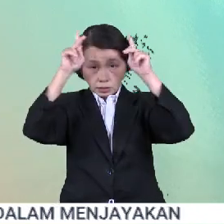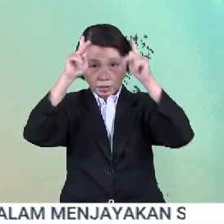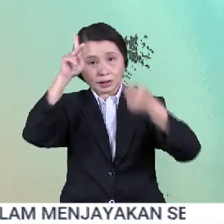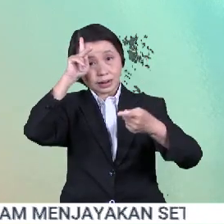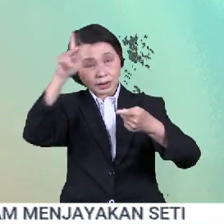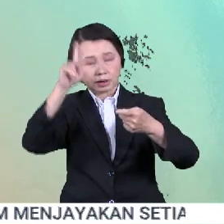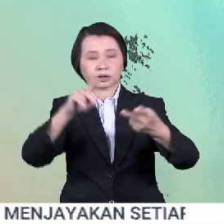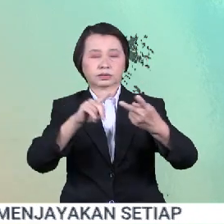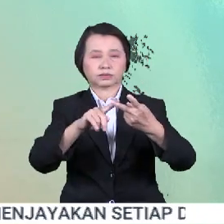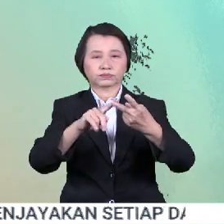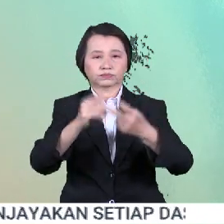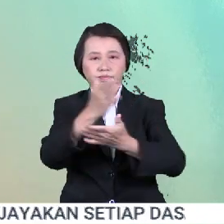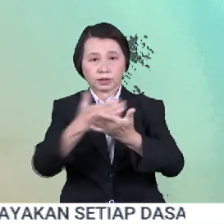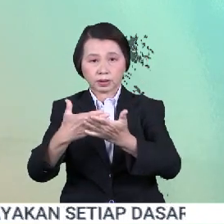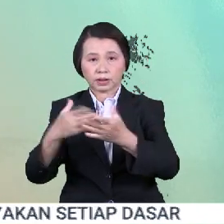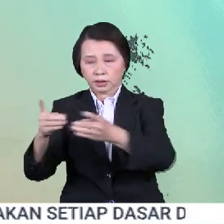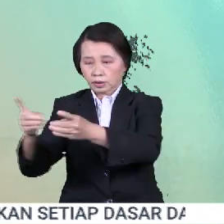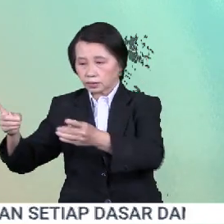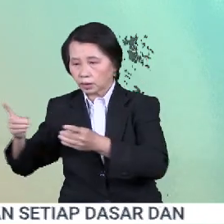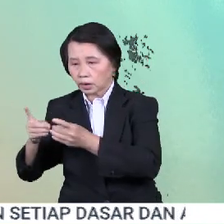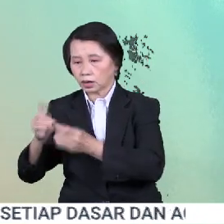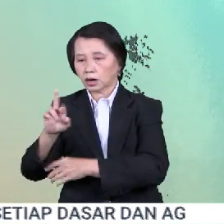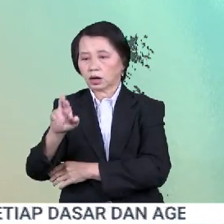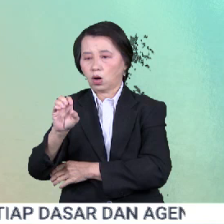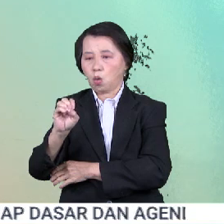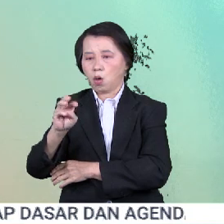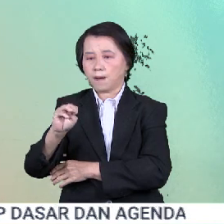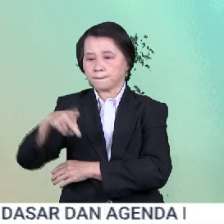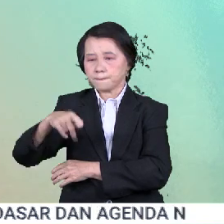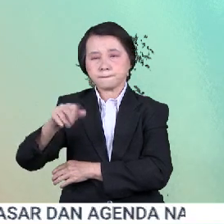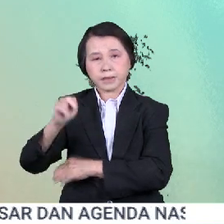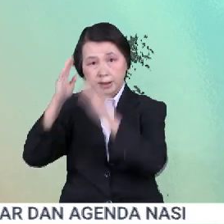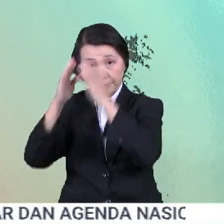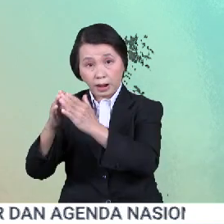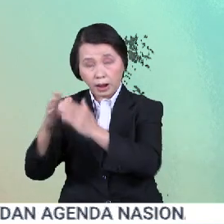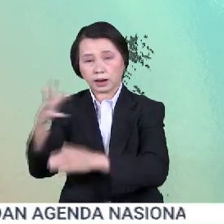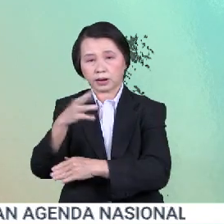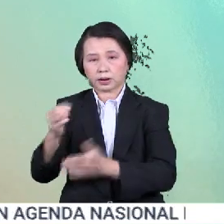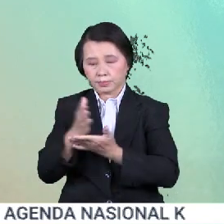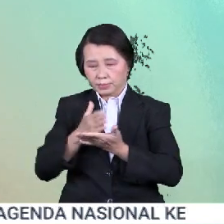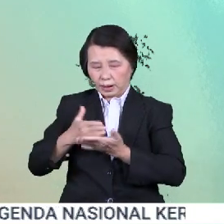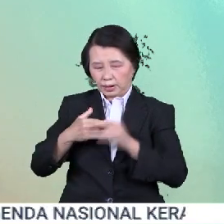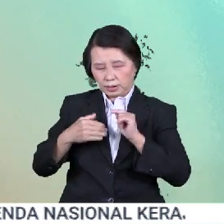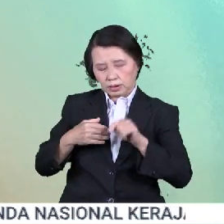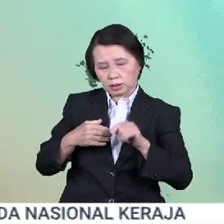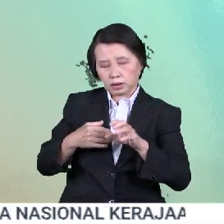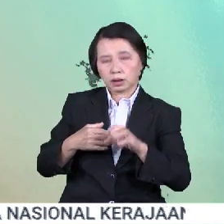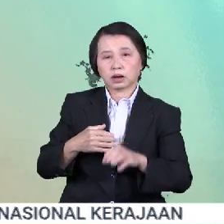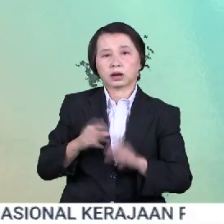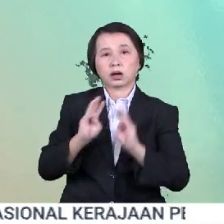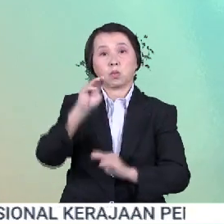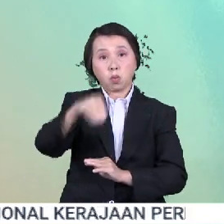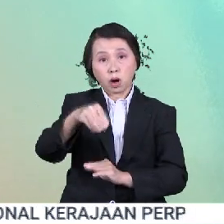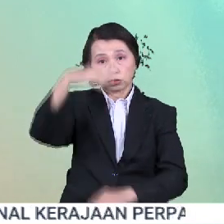Kelantan. Bahagian di daerah Romping, Pahang serta di bahagian Muar,